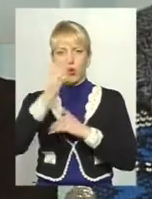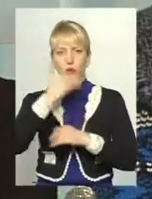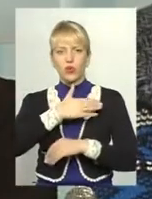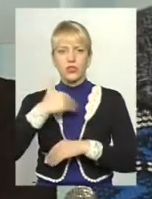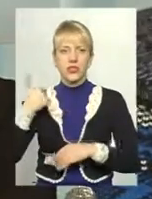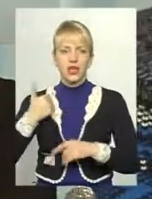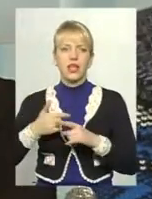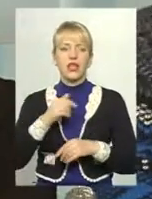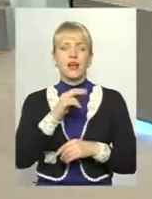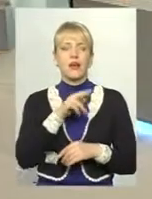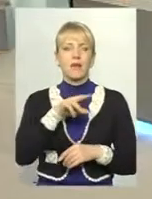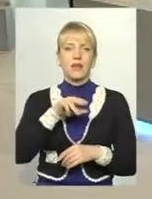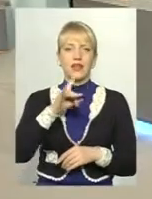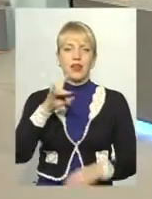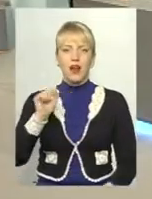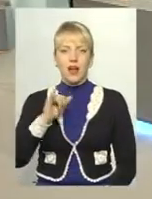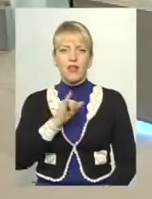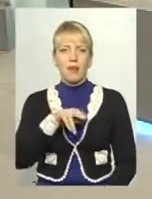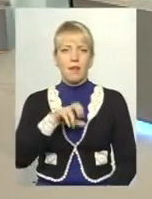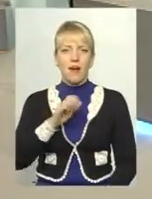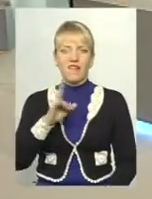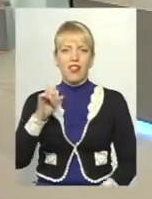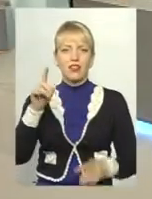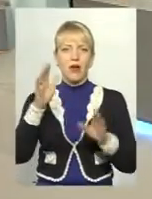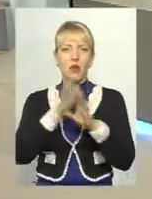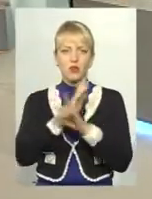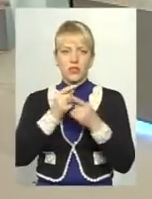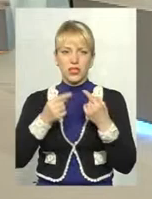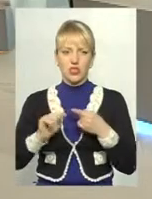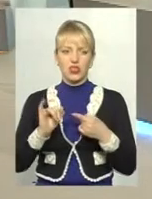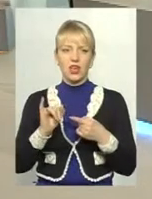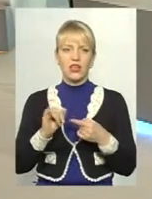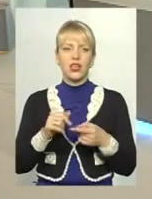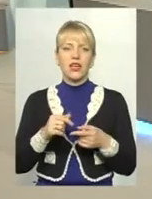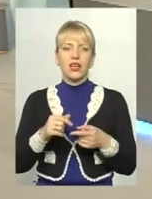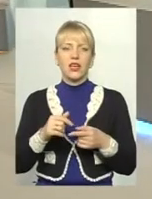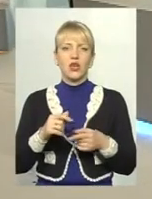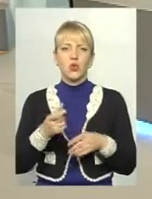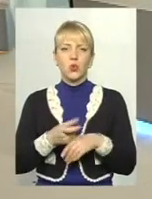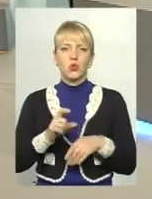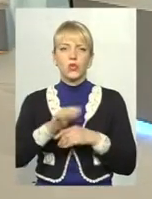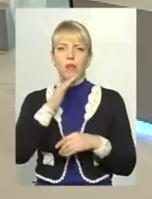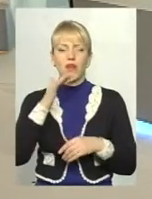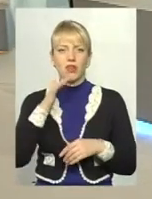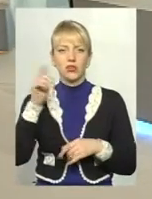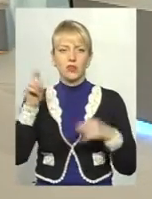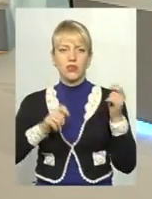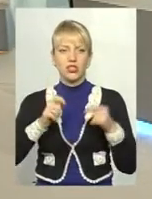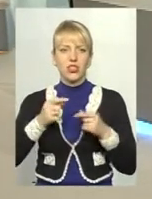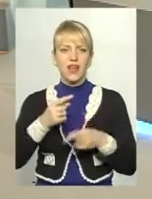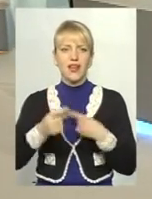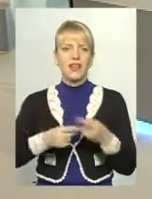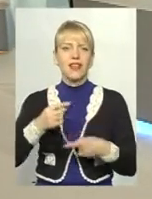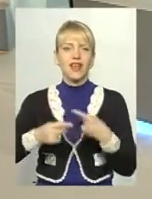не хочуть йти, там насправді добре, ну, мені теж... Атмосфера? Атмосфера. Інша, і дуже багато приїжджає саме нащадків,